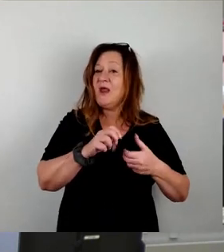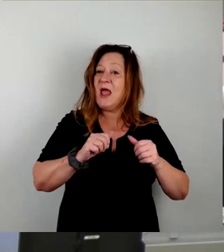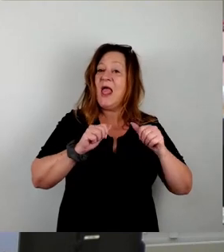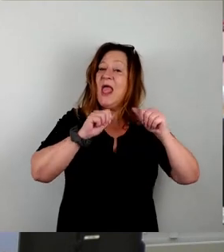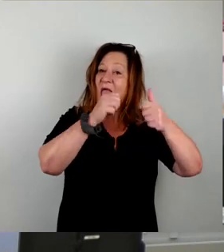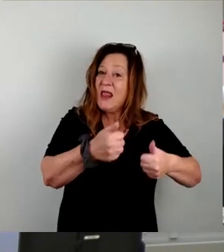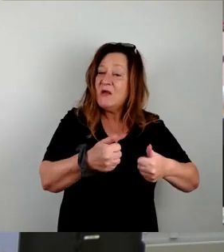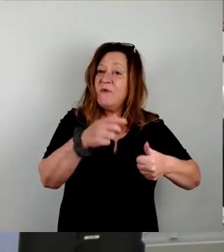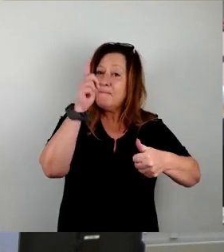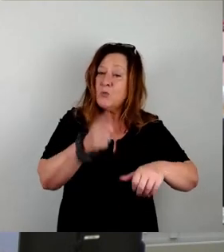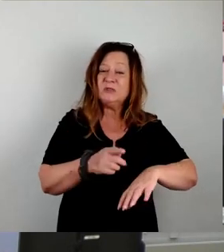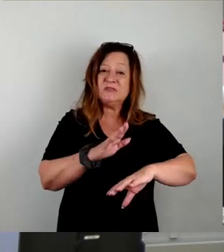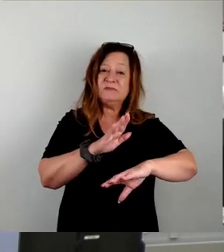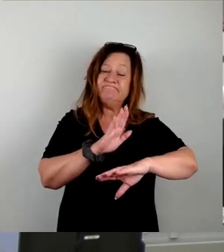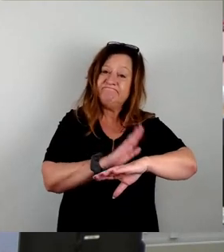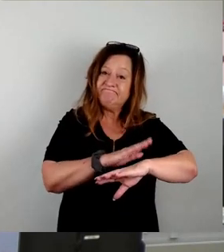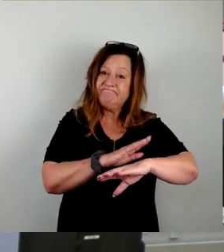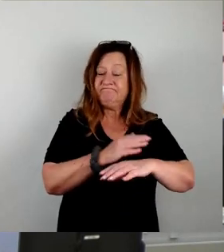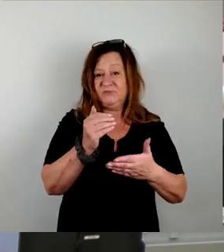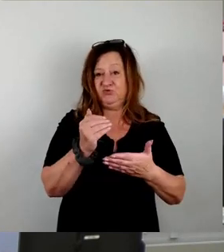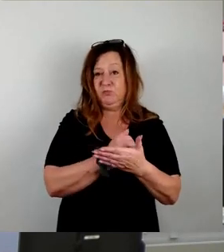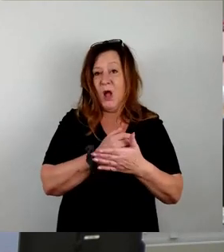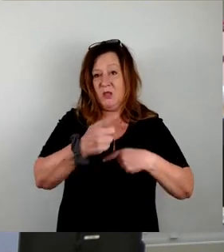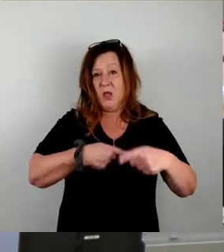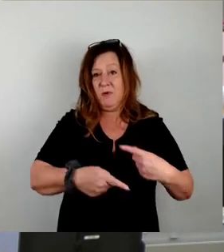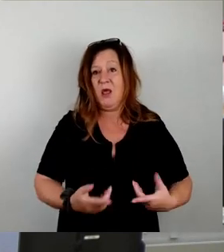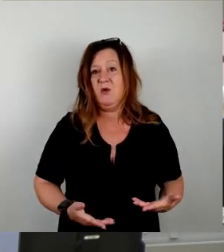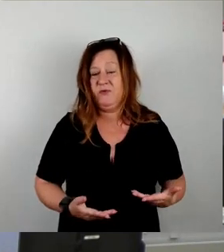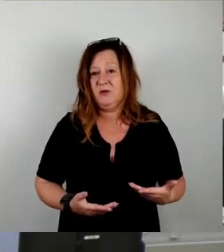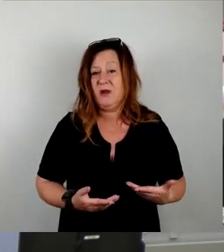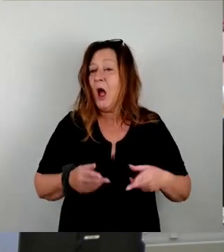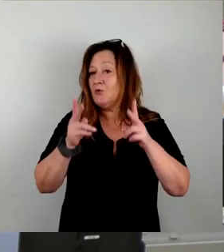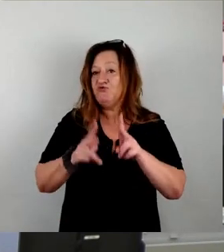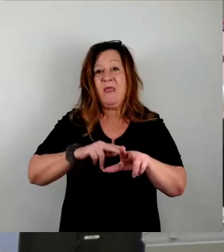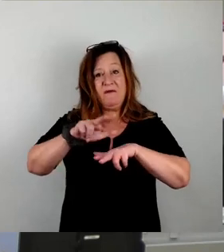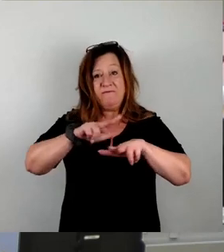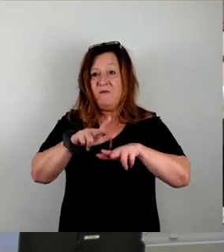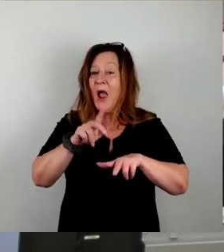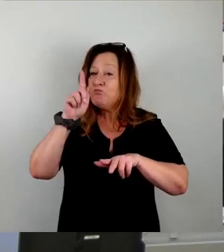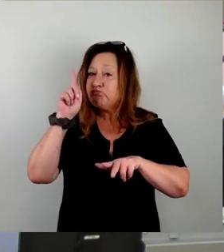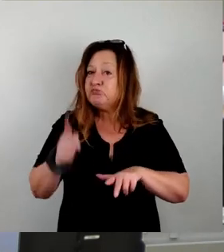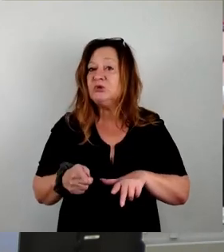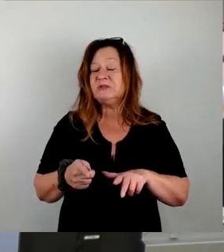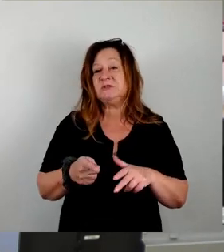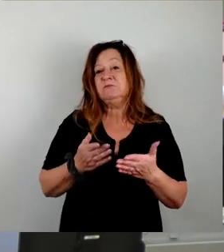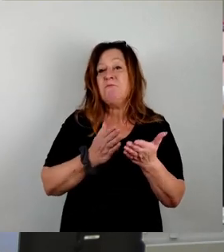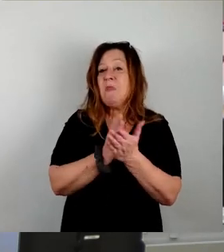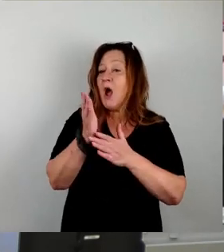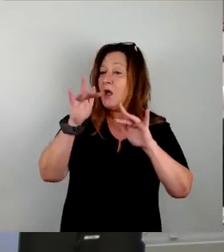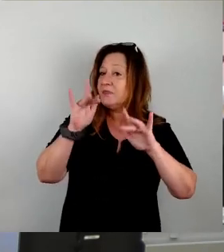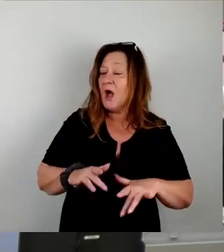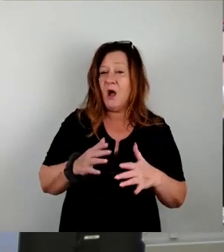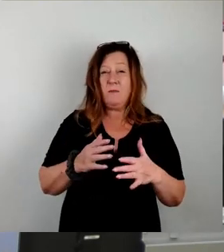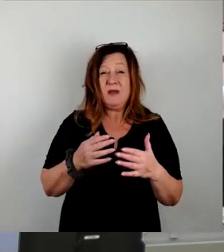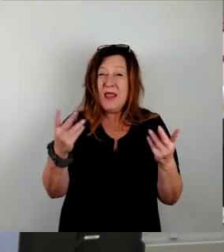Verwaltung hoffen kann, die in der Lage ist, diese Katastrophe, wie auch immer sie aussieht,